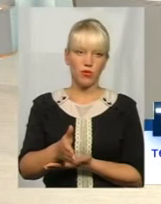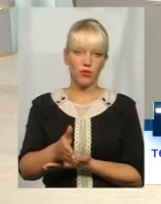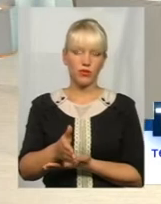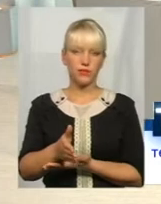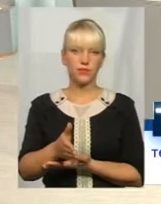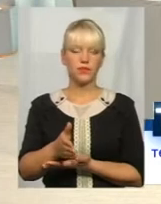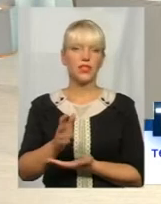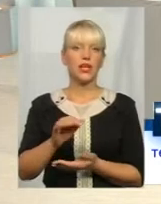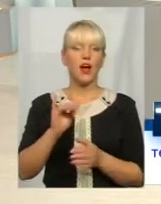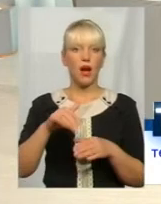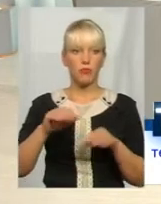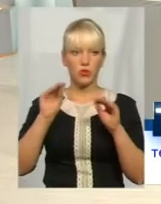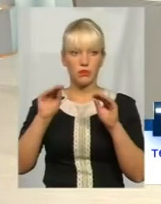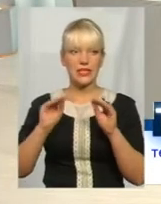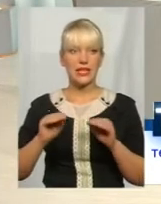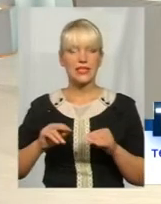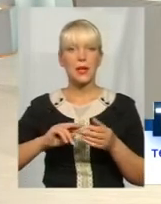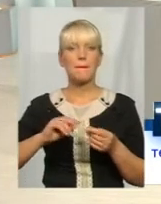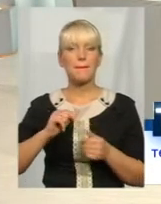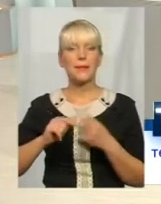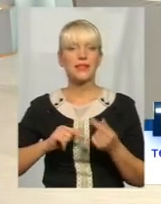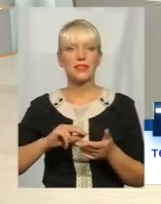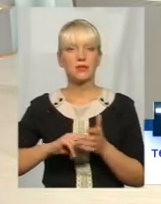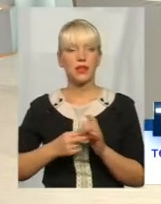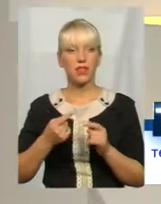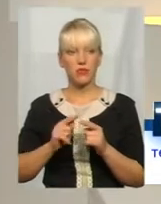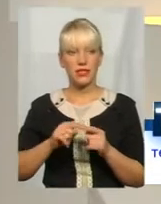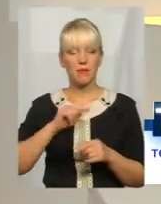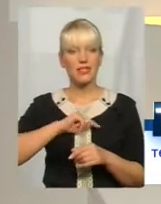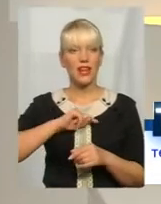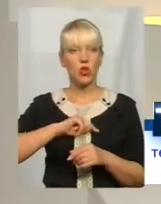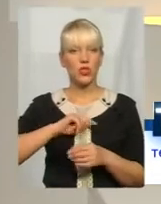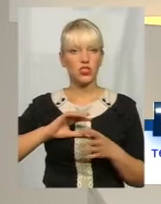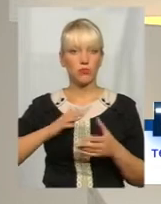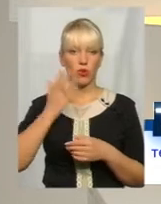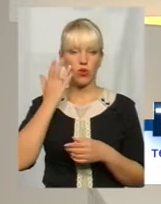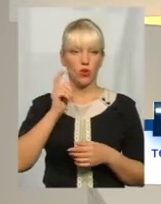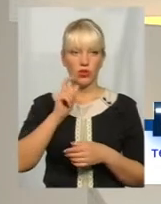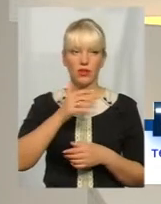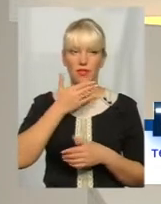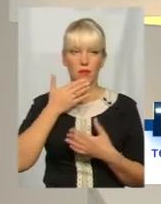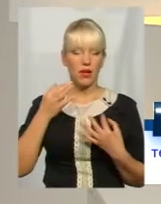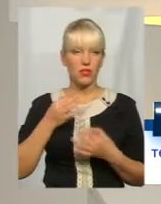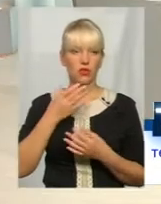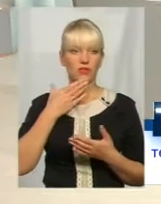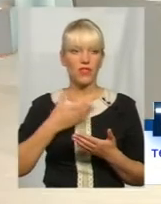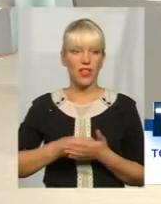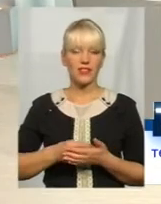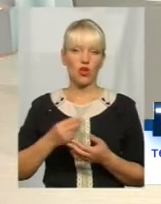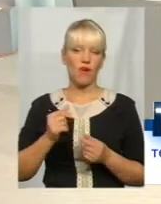потім скласти бізнес-план, а оцей психологічний момент, коли людина ніколи не мала свого власного